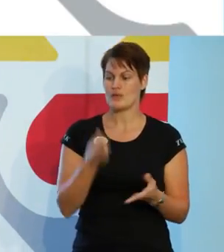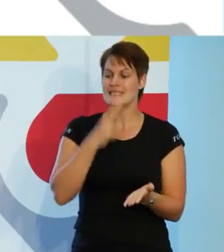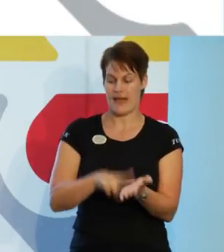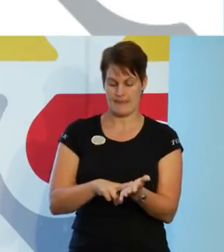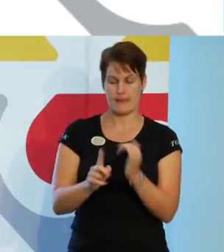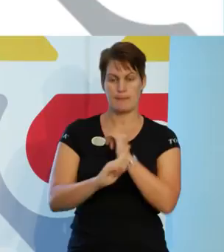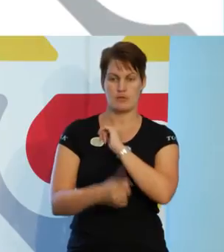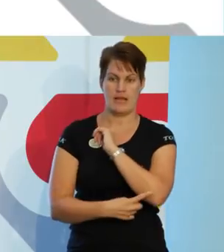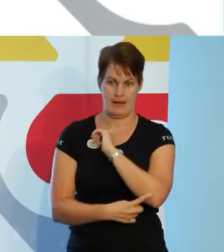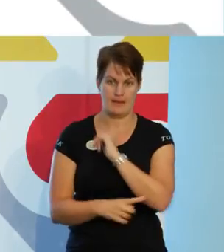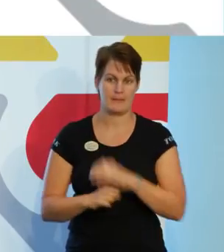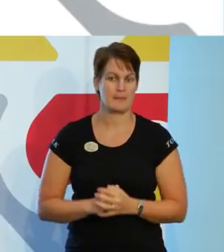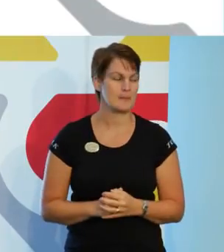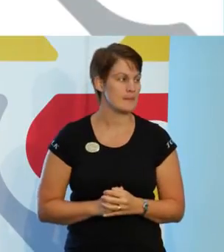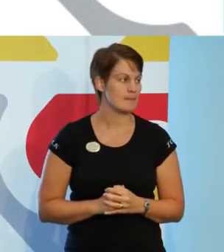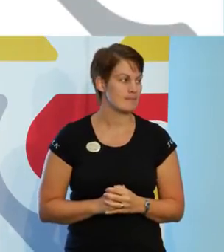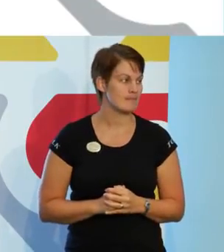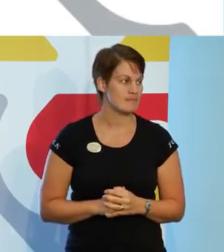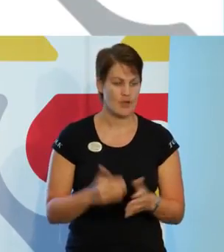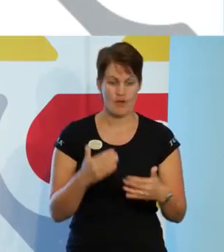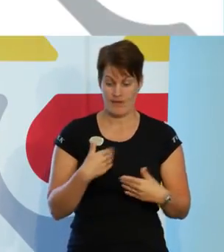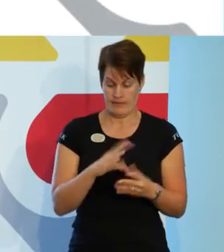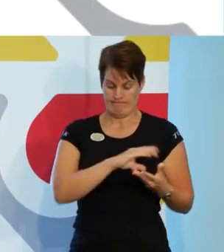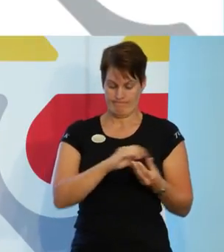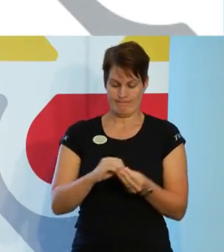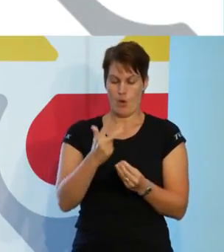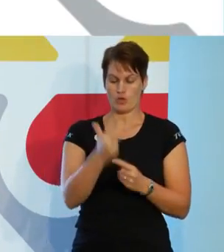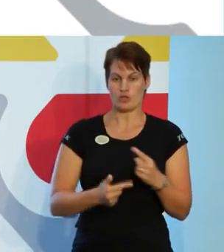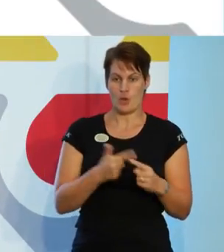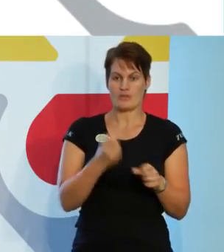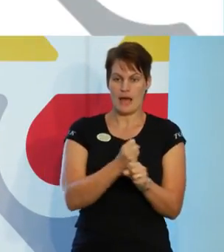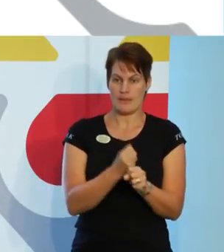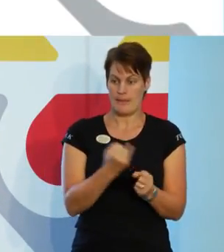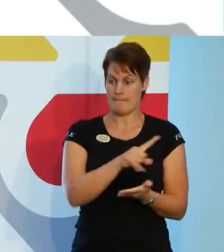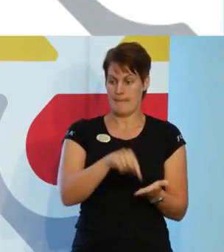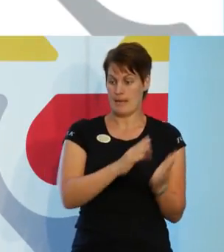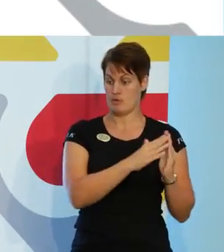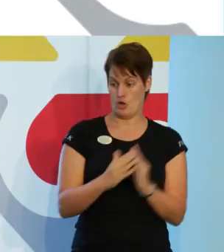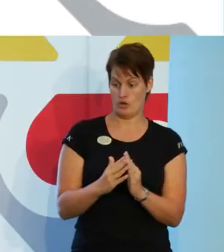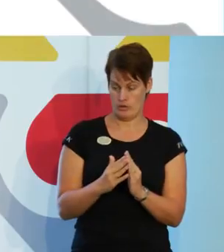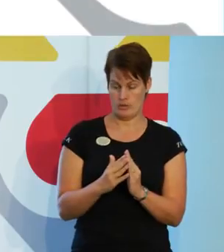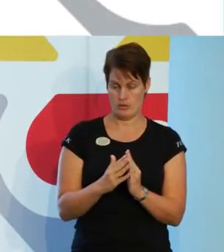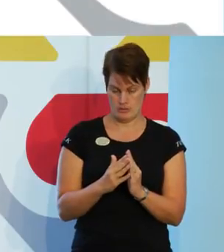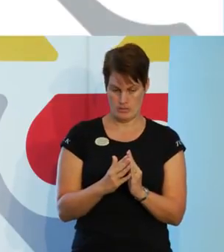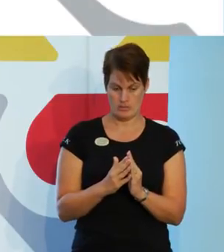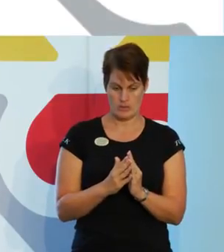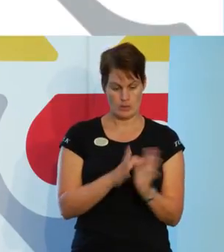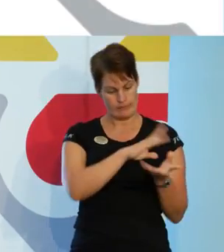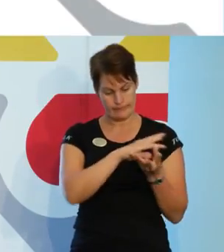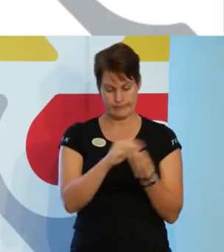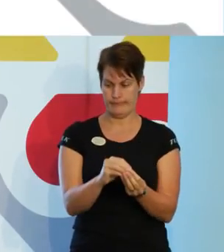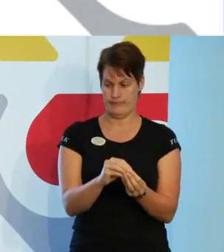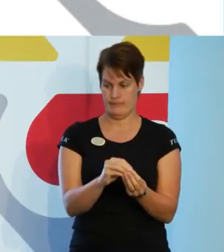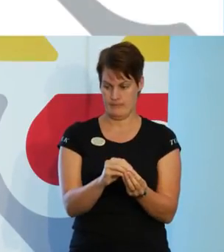modellen togs fram efter åtta års arbete i Malmö stad. Då utvärderades den och